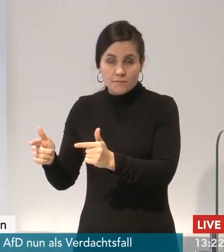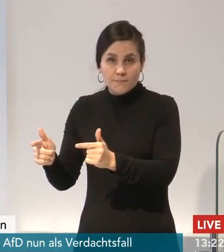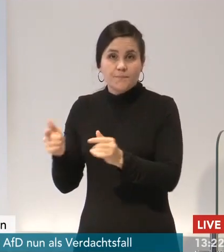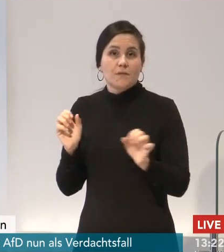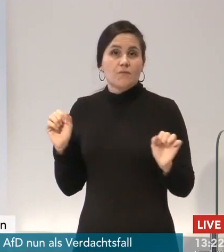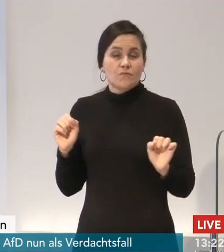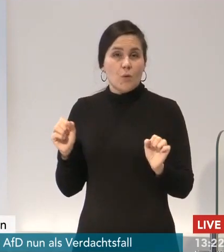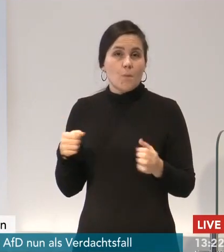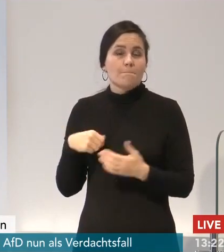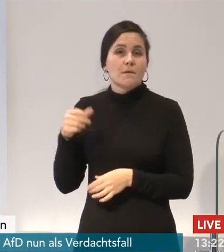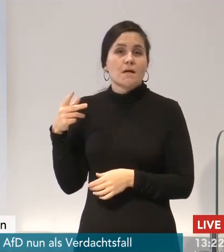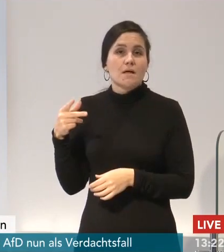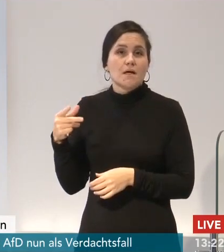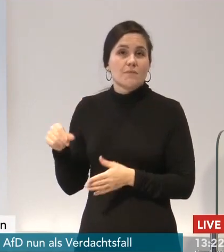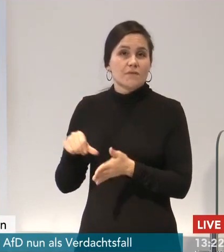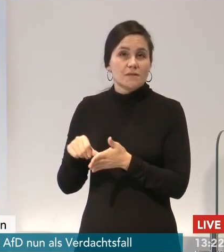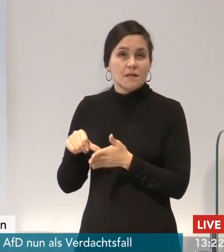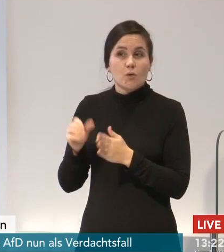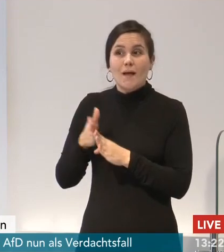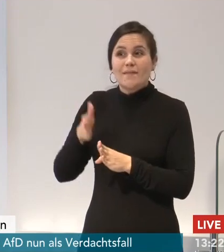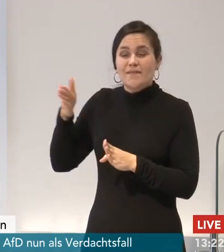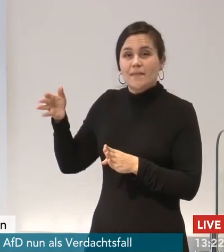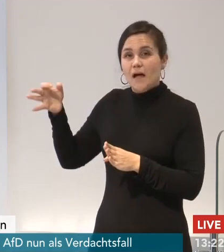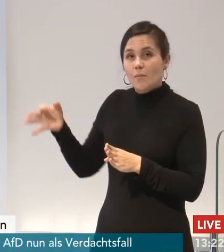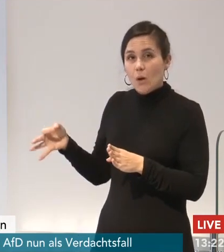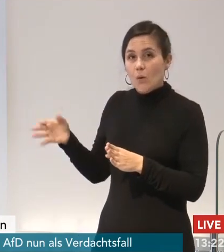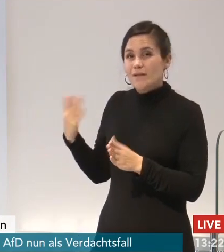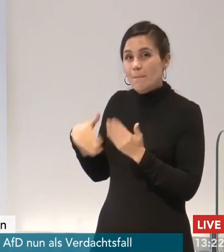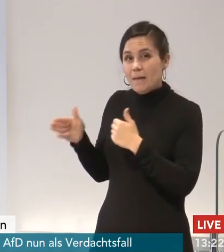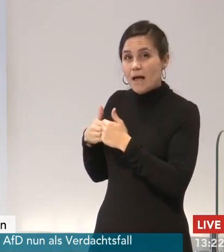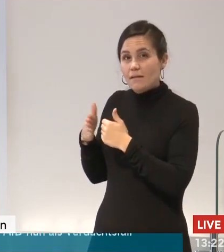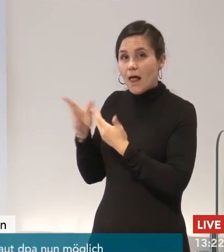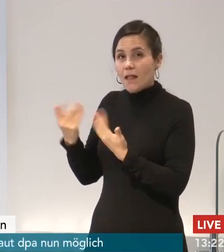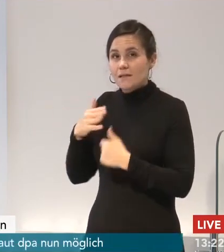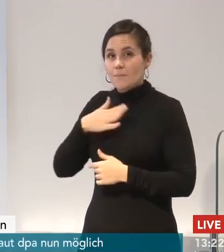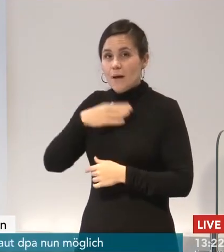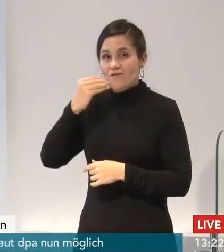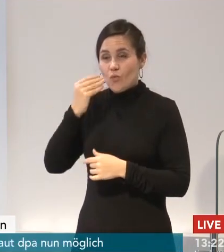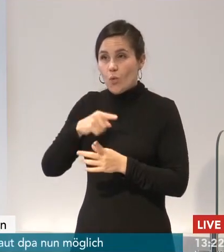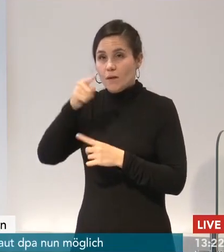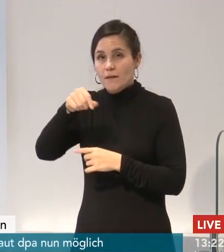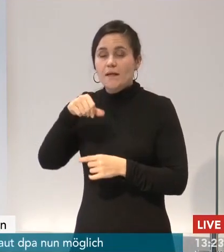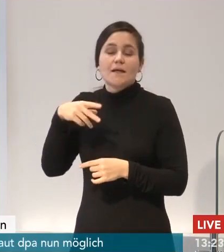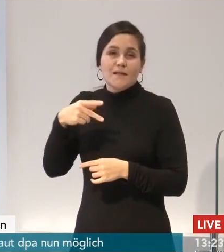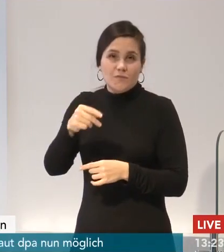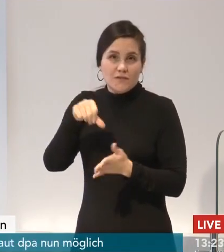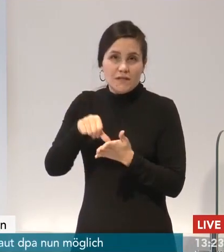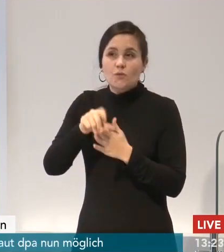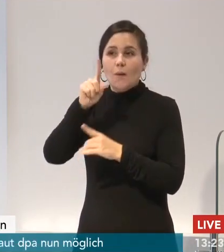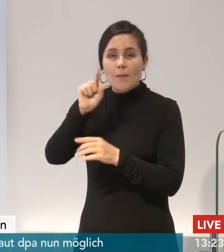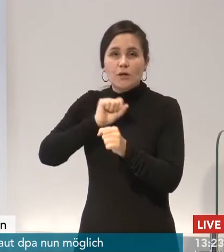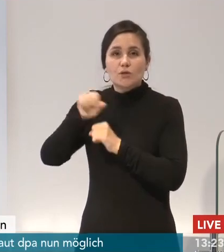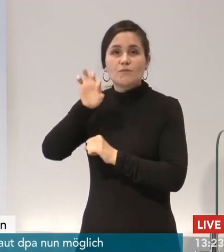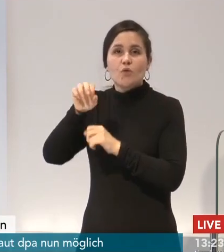im Nachbarkreis möglicherweise sogar näher ist am Wohnort als das eigene. Aber angesichts der großen